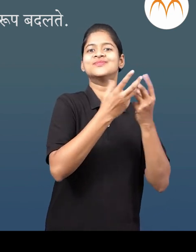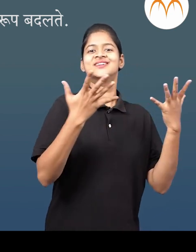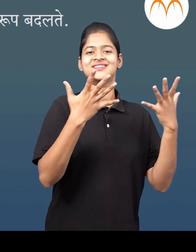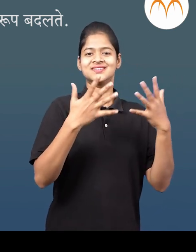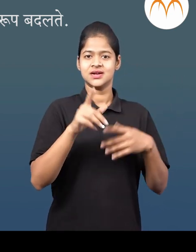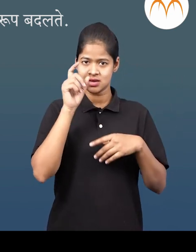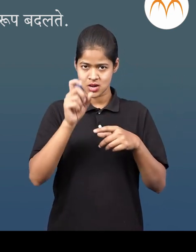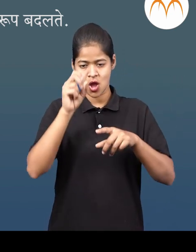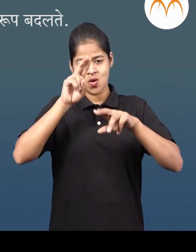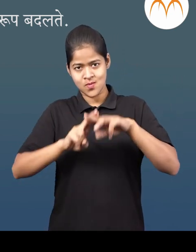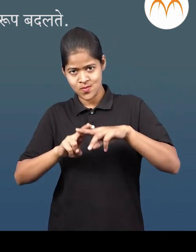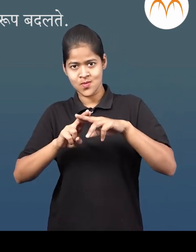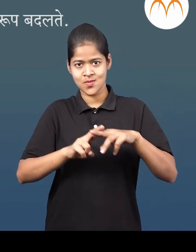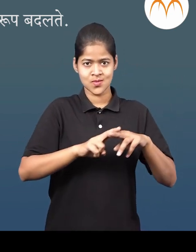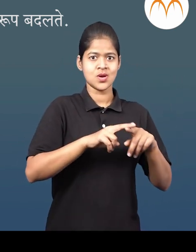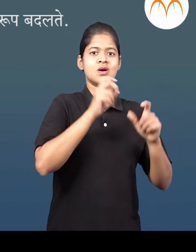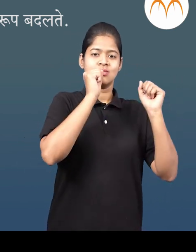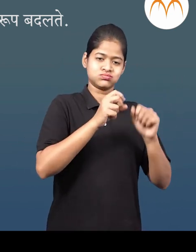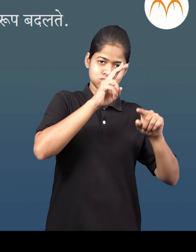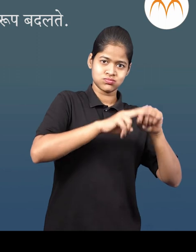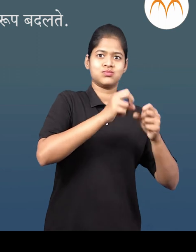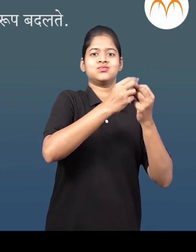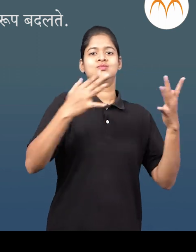मानसे एक खुर्ची अनेक खुर्चा